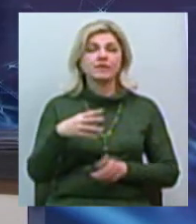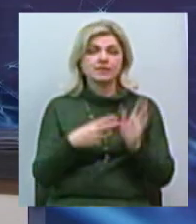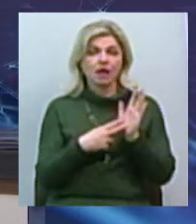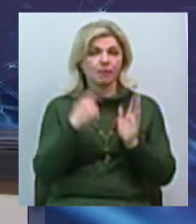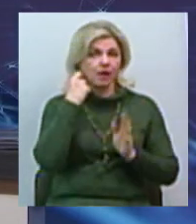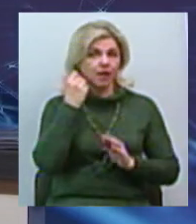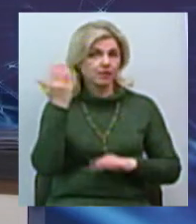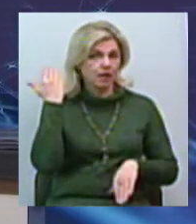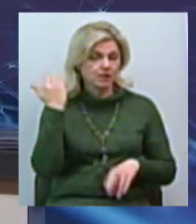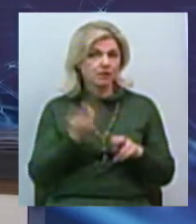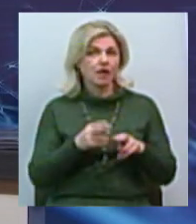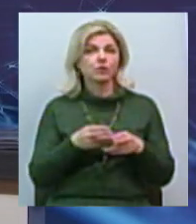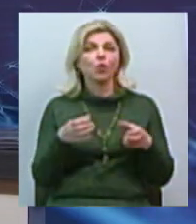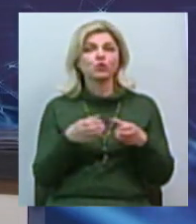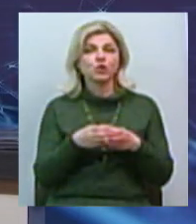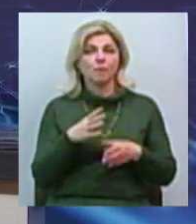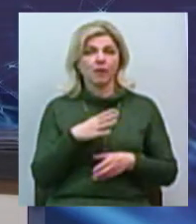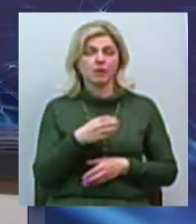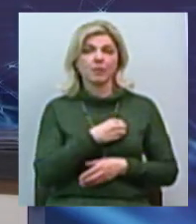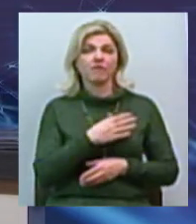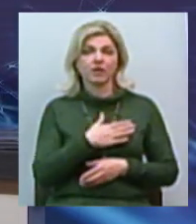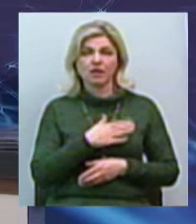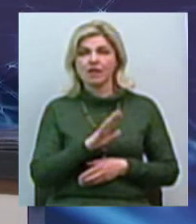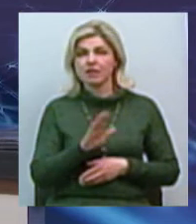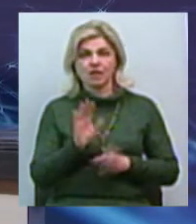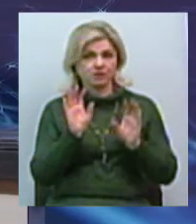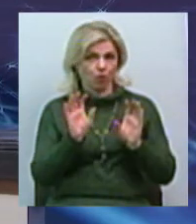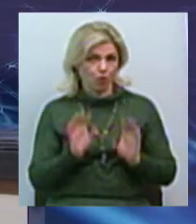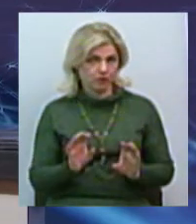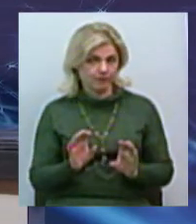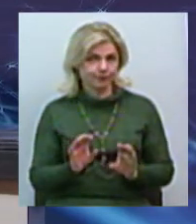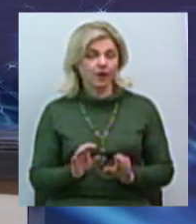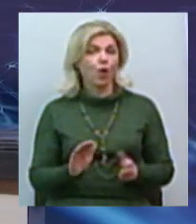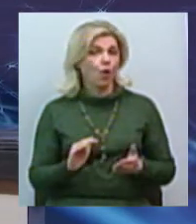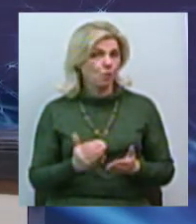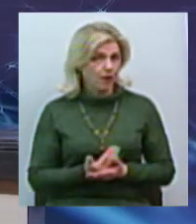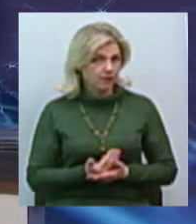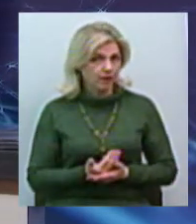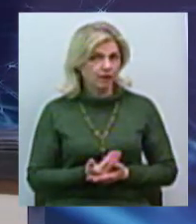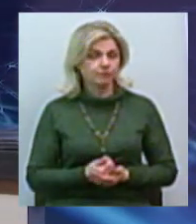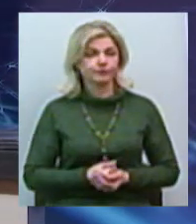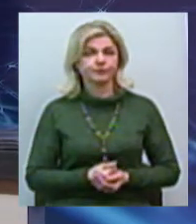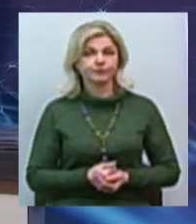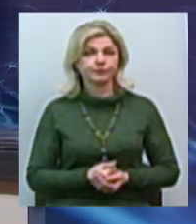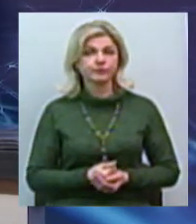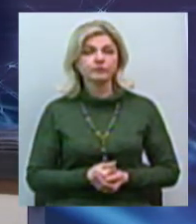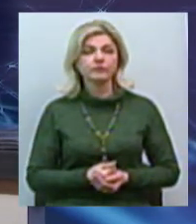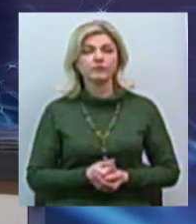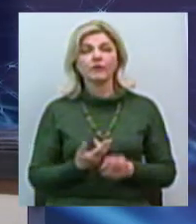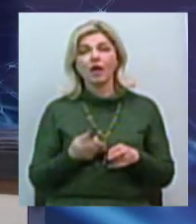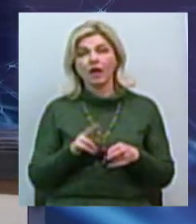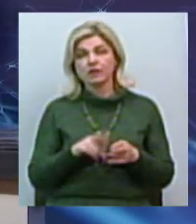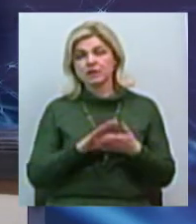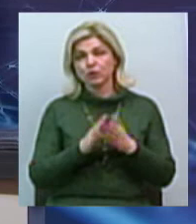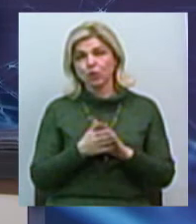назад цей участок був приватизуваний незаконно. Тобто, по большому счету, опять-таки, це може бути